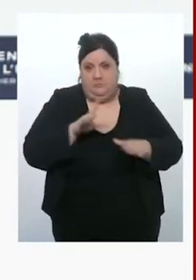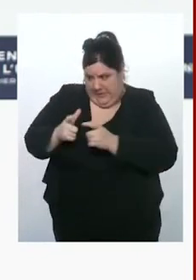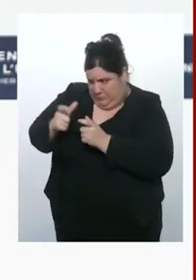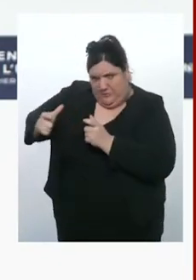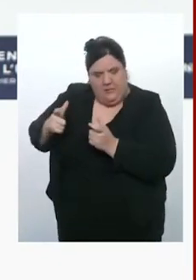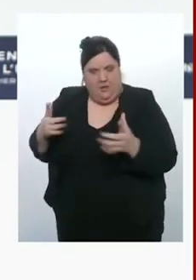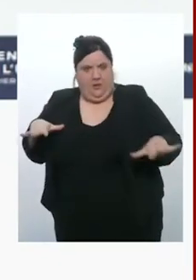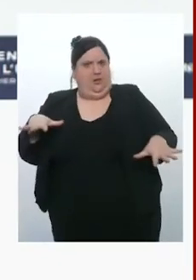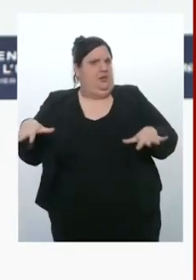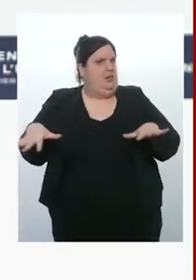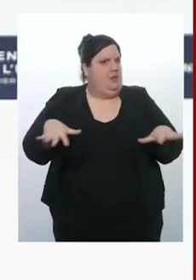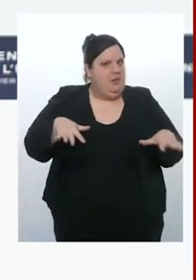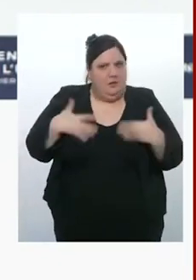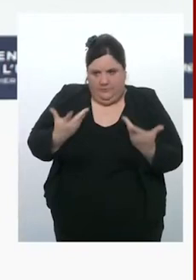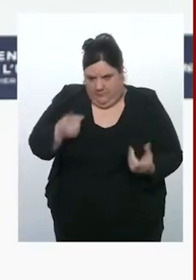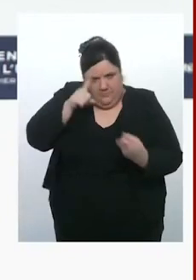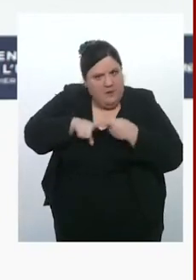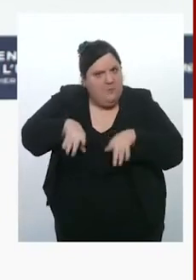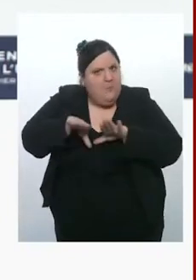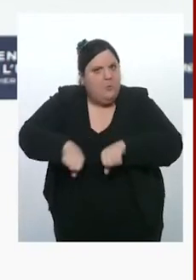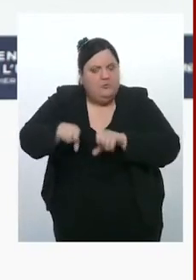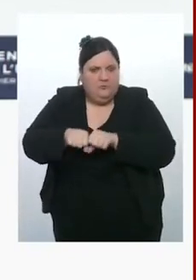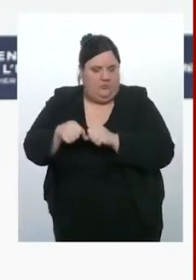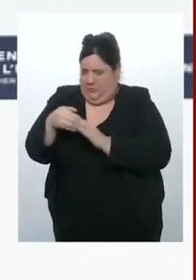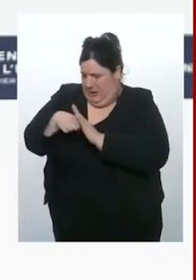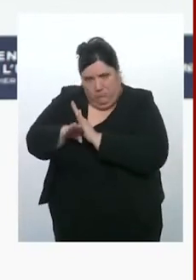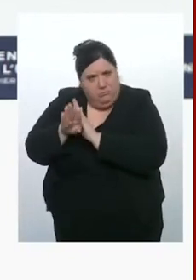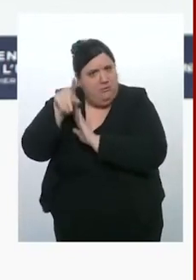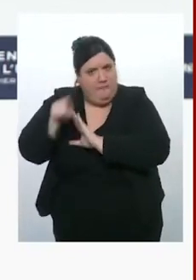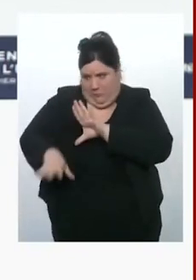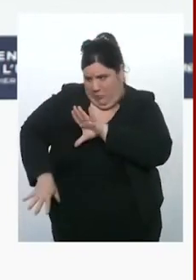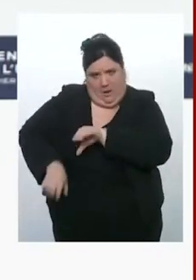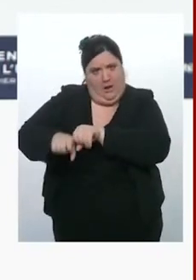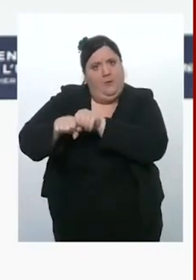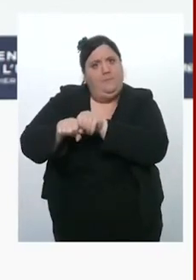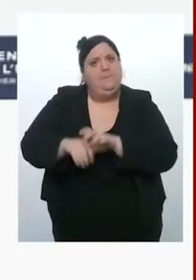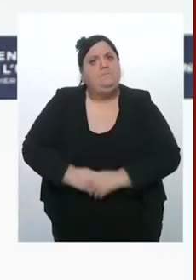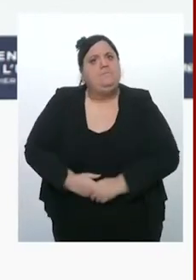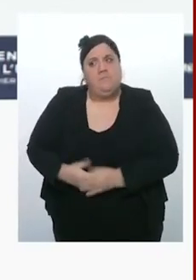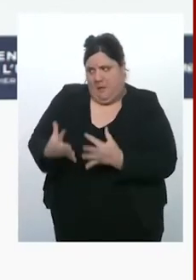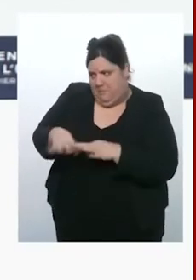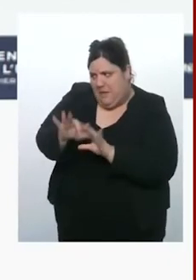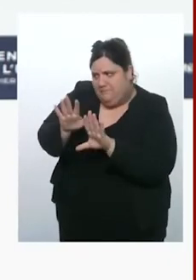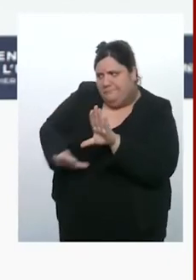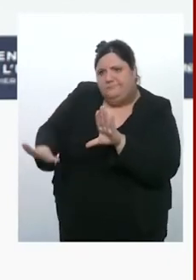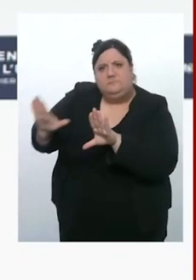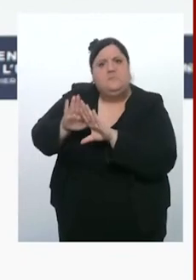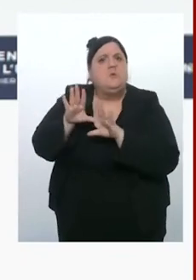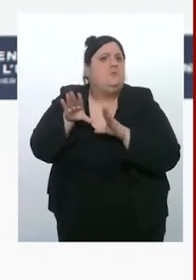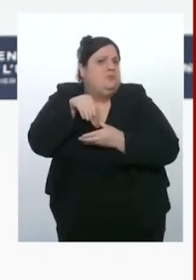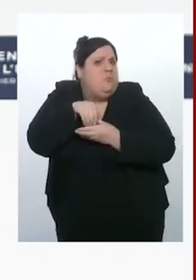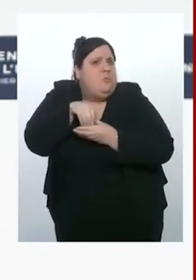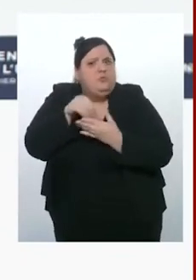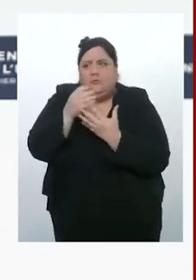production. Et donc, dans tous nos pays, nous avions des capacités, des disponibilités de poudre pour ces munitions qui ne sont pas du tout ce dont on a besoin